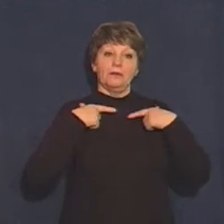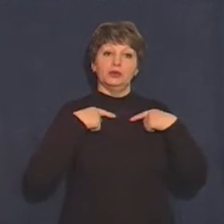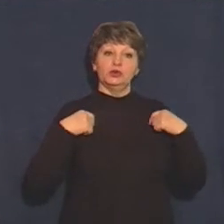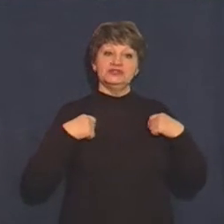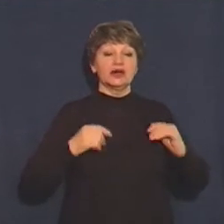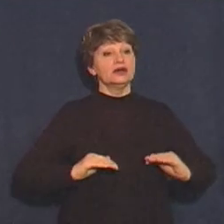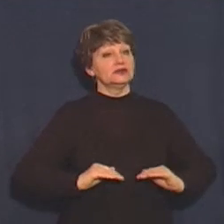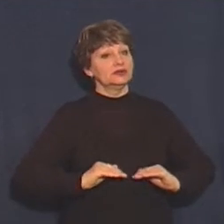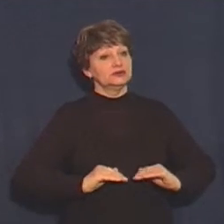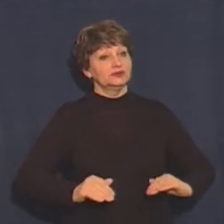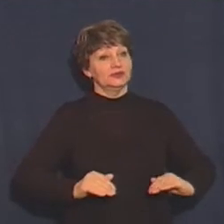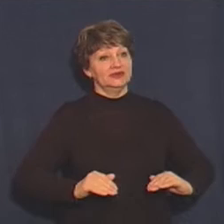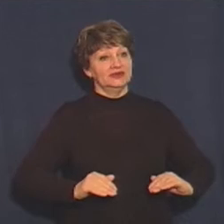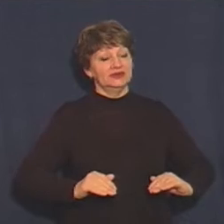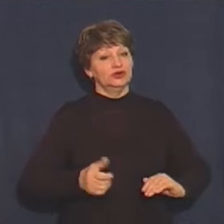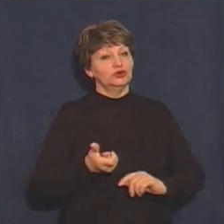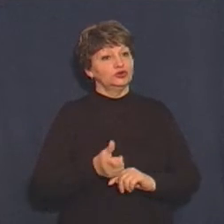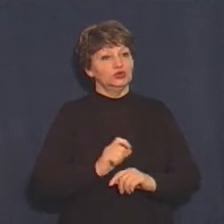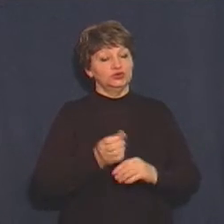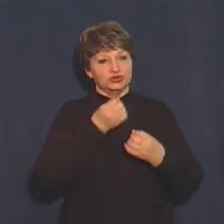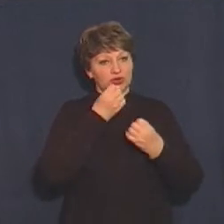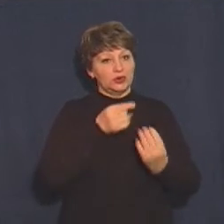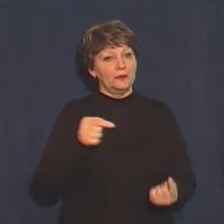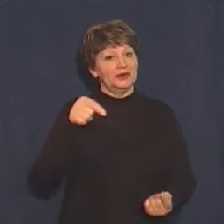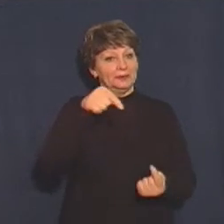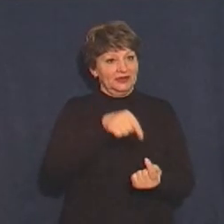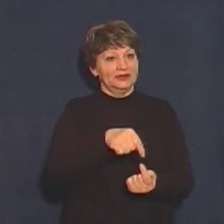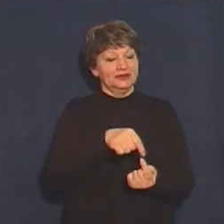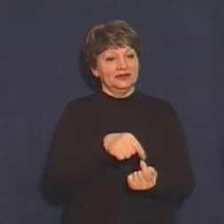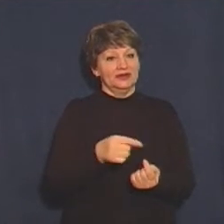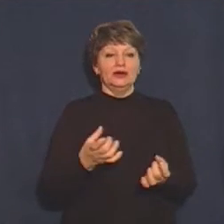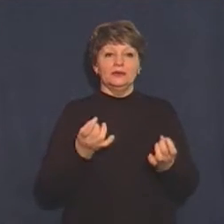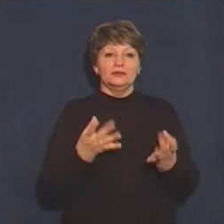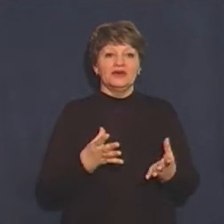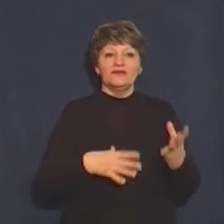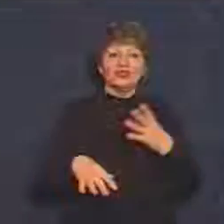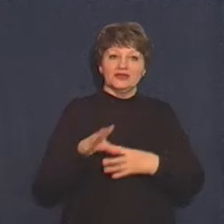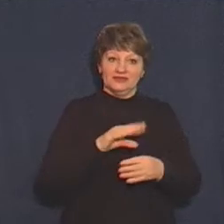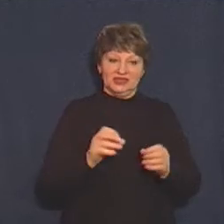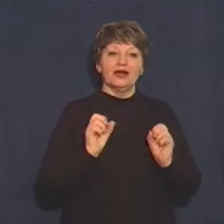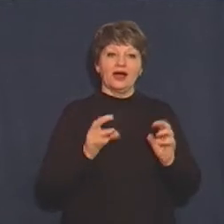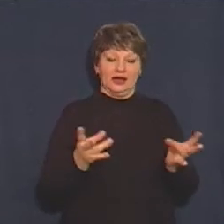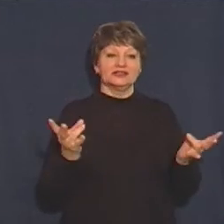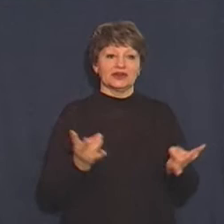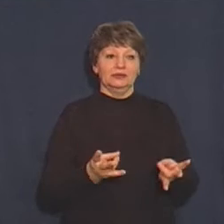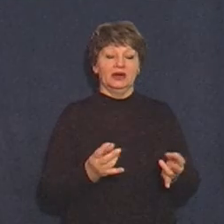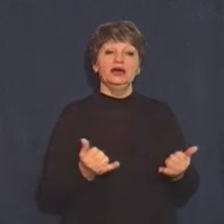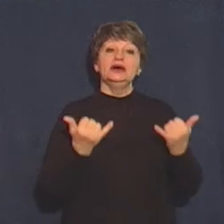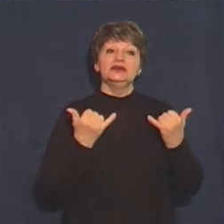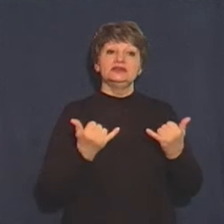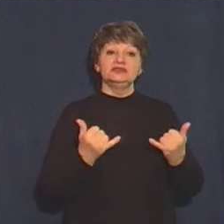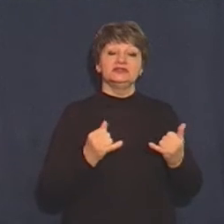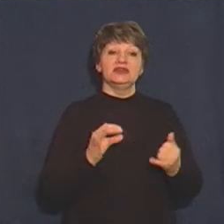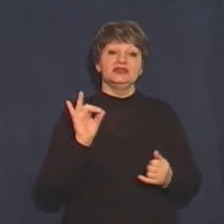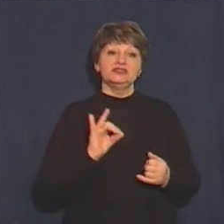спідниця дуже добре підходить, прям все в стилі, все як треба. Нині експозиція історії